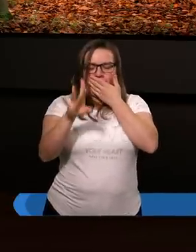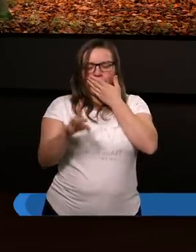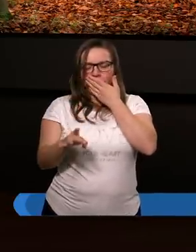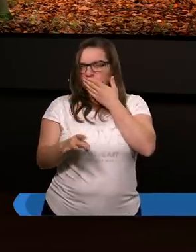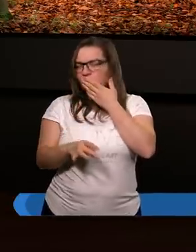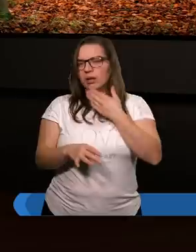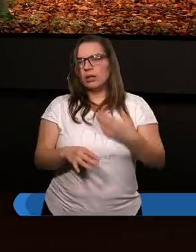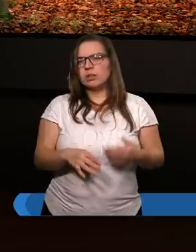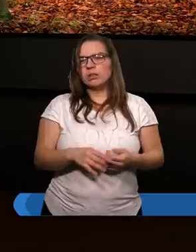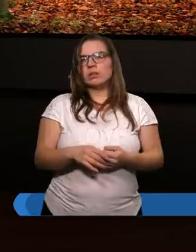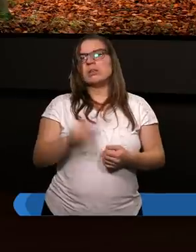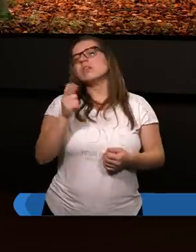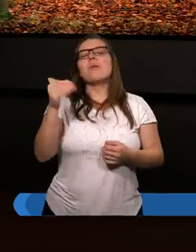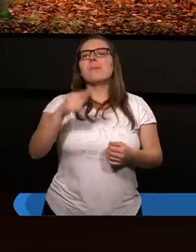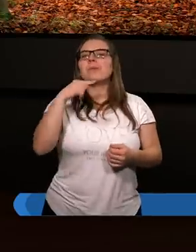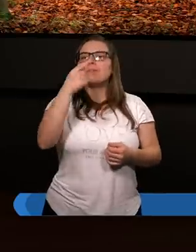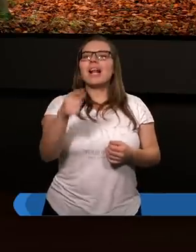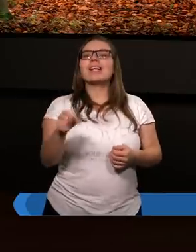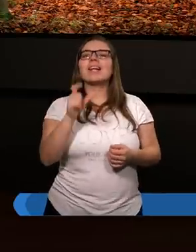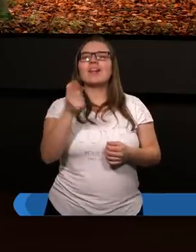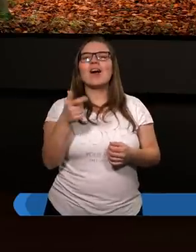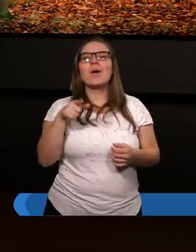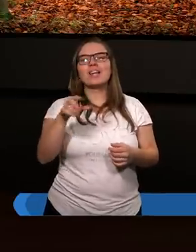Czy możemy w takim razie powiedzieć albo od tego, co zadławione?